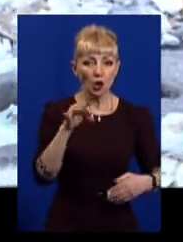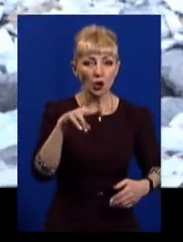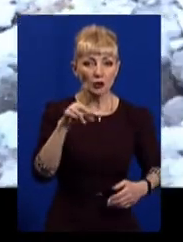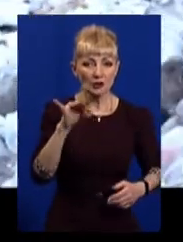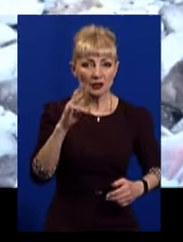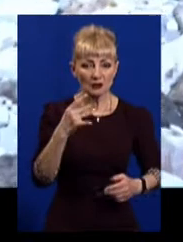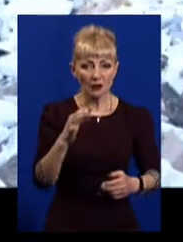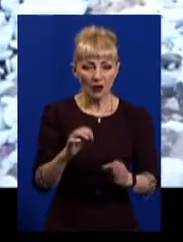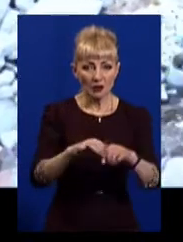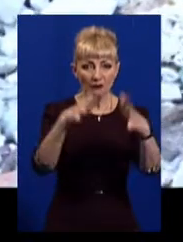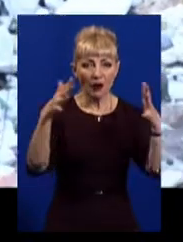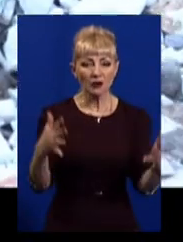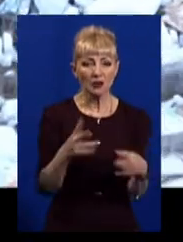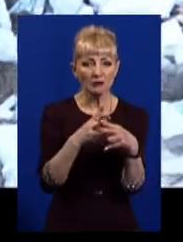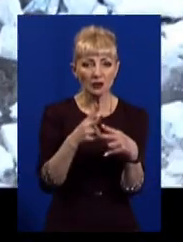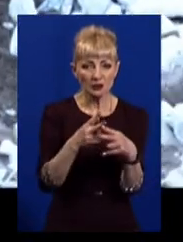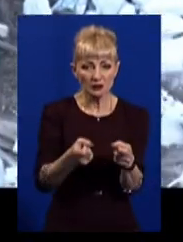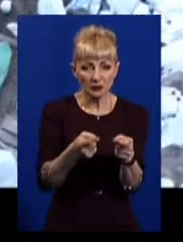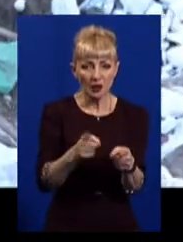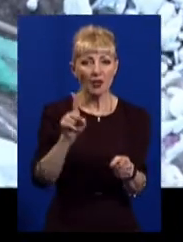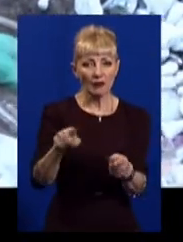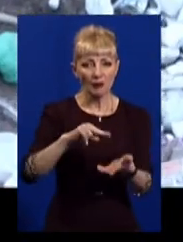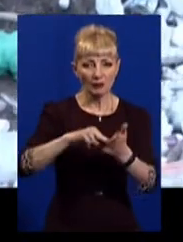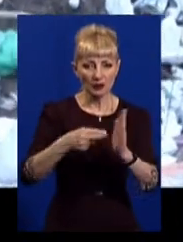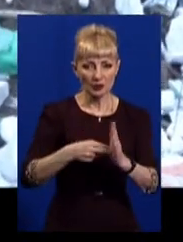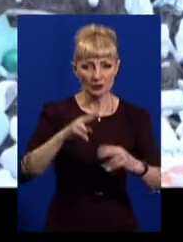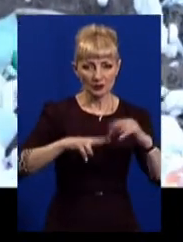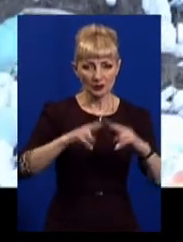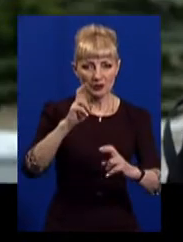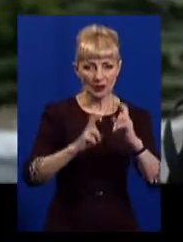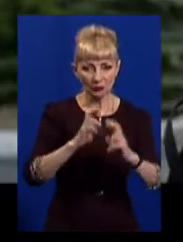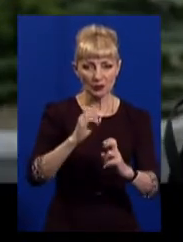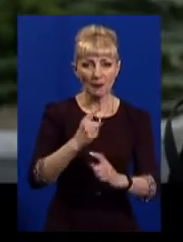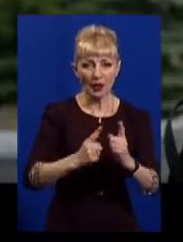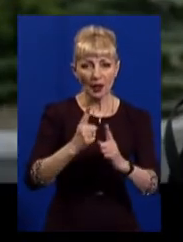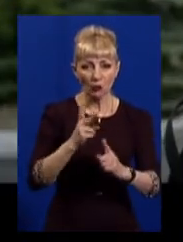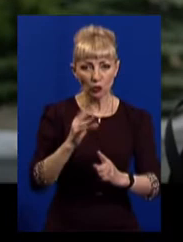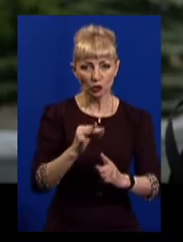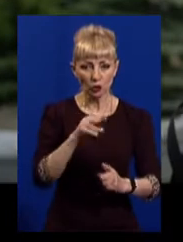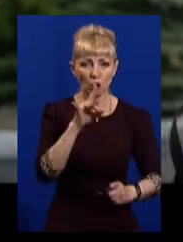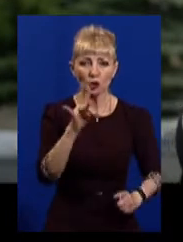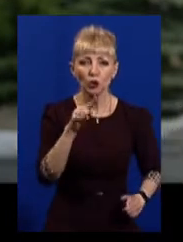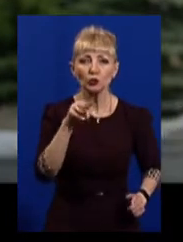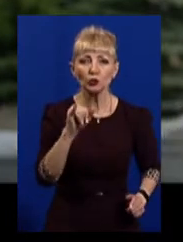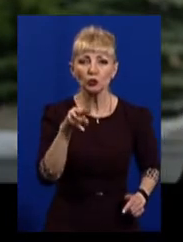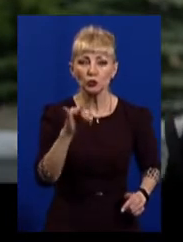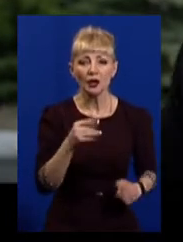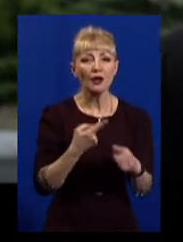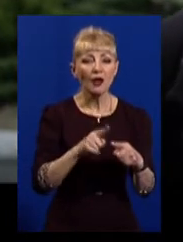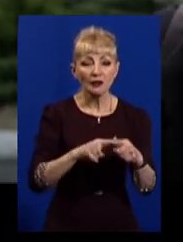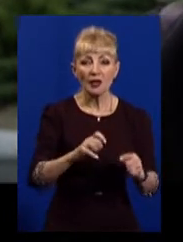медичних відходів. Саме там планують побудувати заводи з переробки ртуті. Це не їхня територія. Це територія